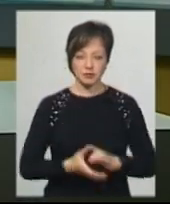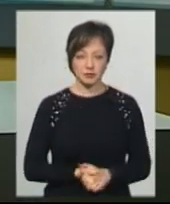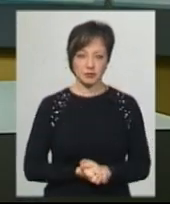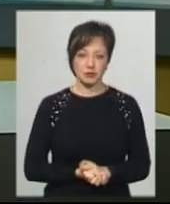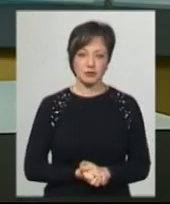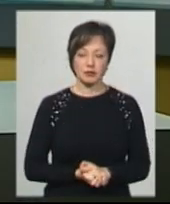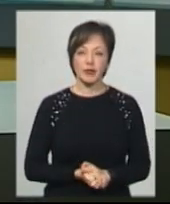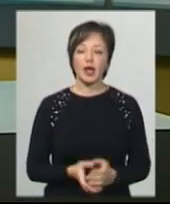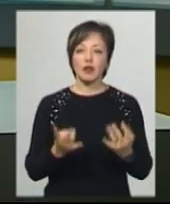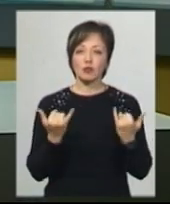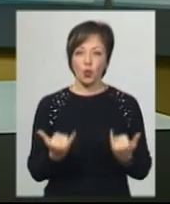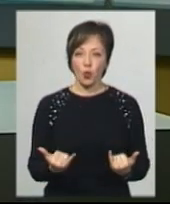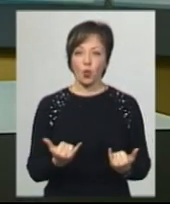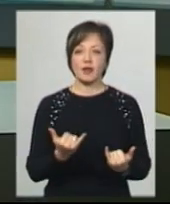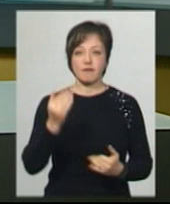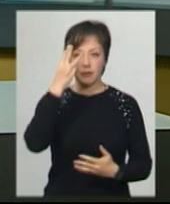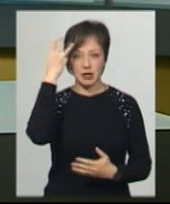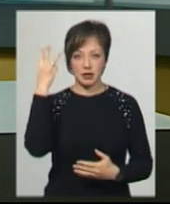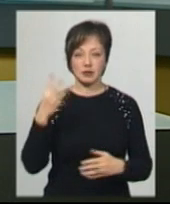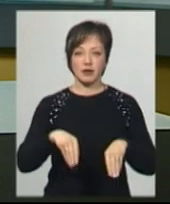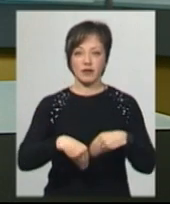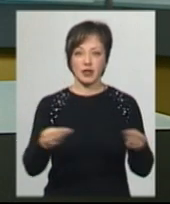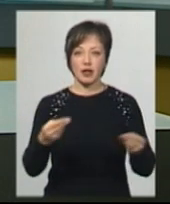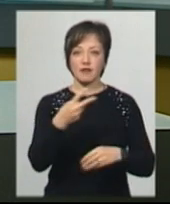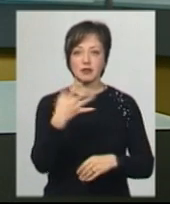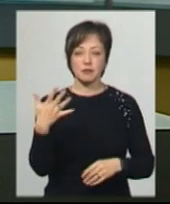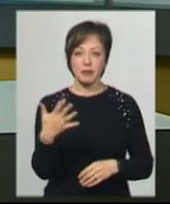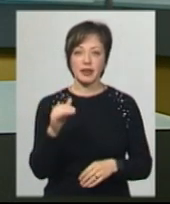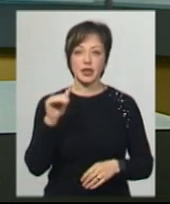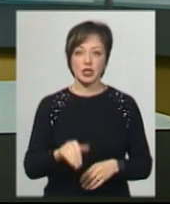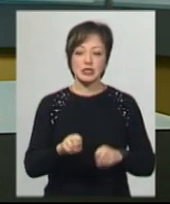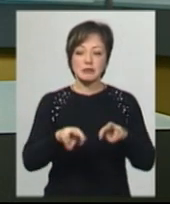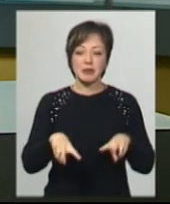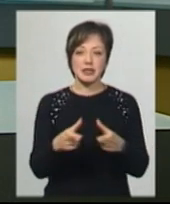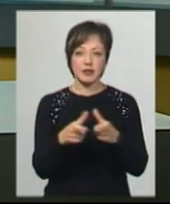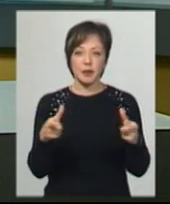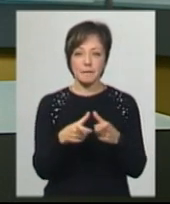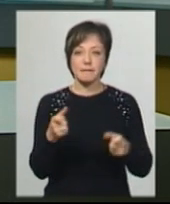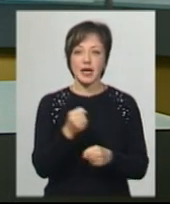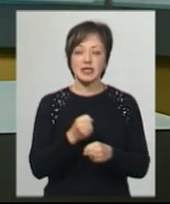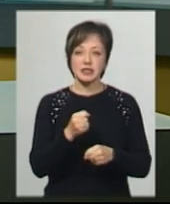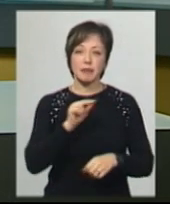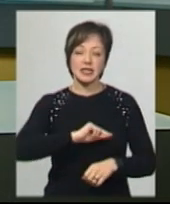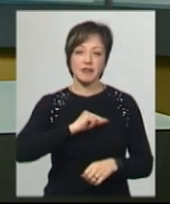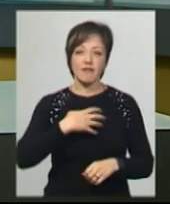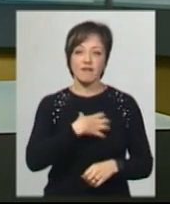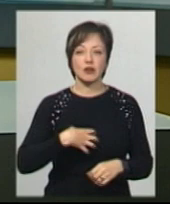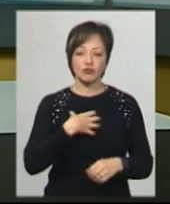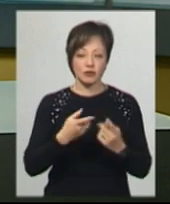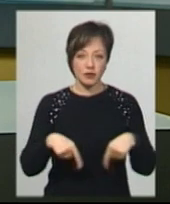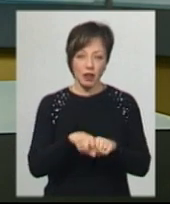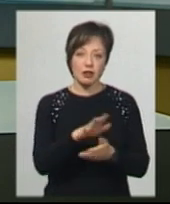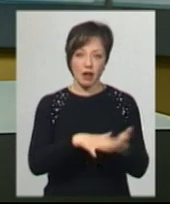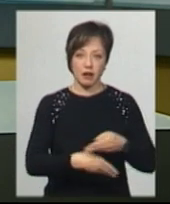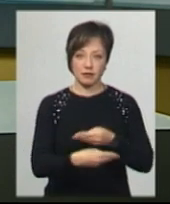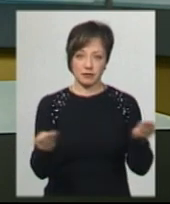На сьогодні у місті вже видали 25 тисяч спецквитків для працівників критичної сфери та продовжують надалі їх